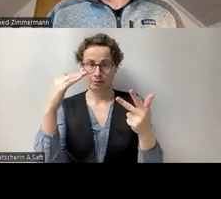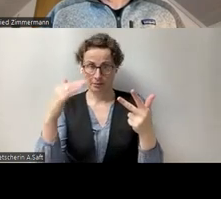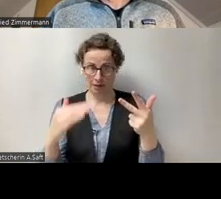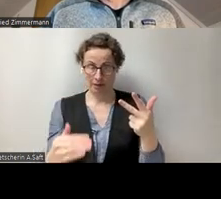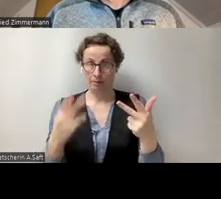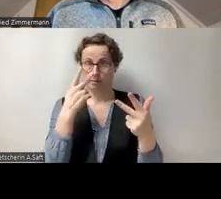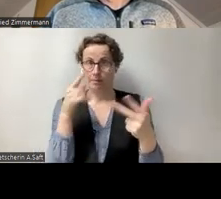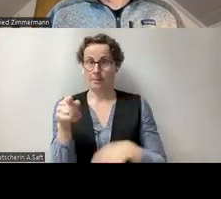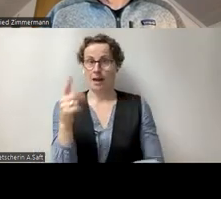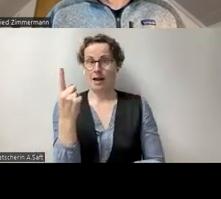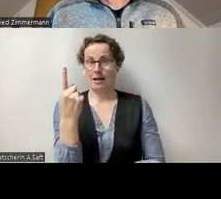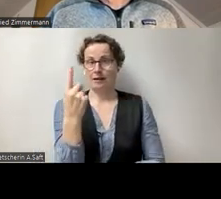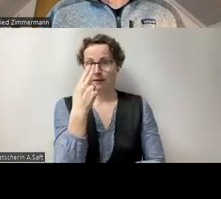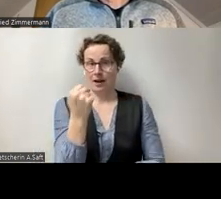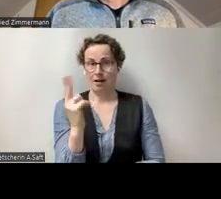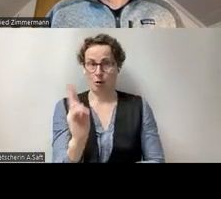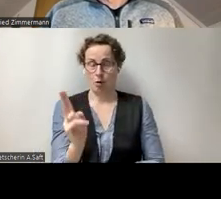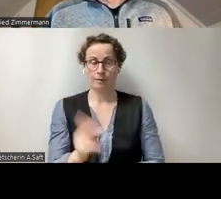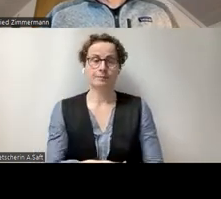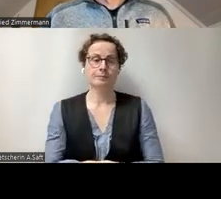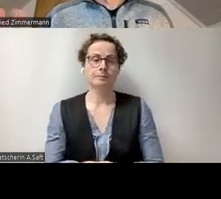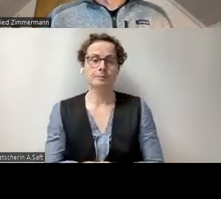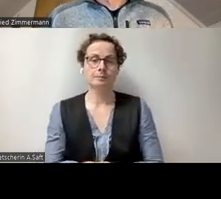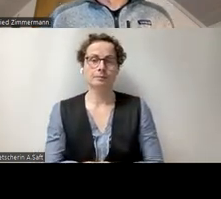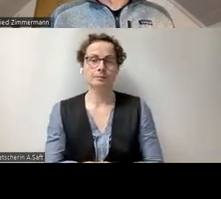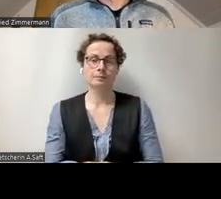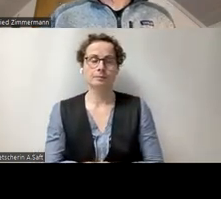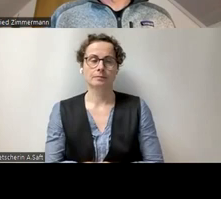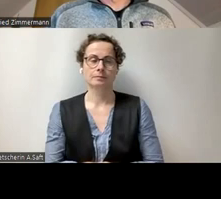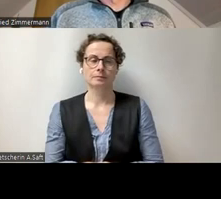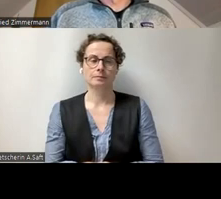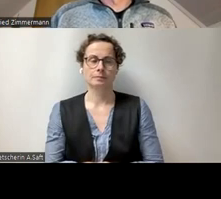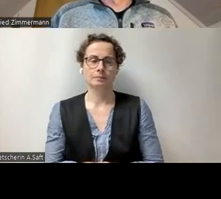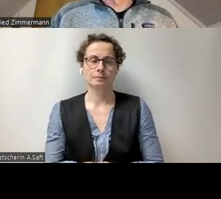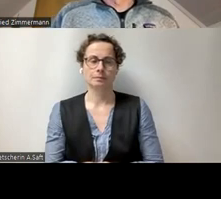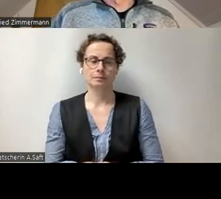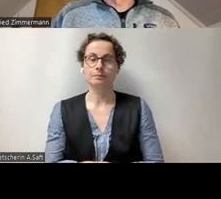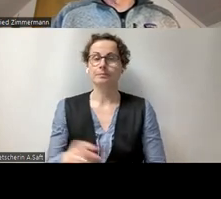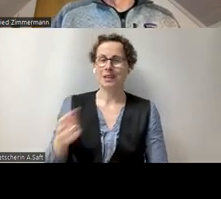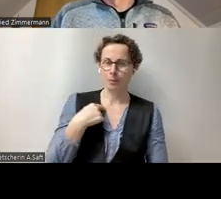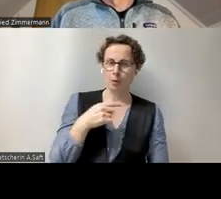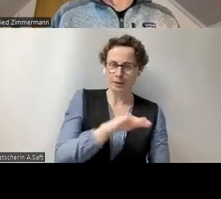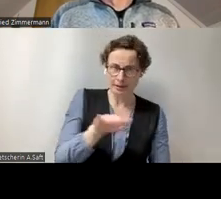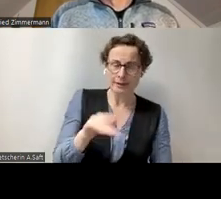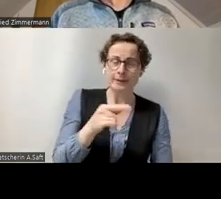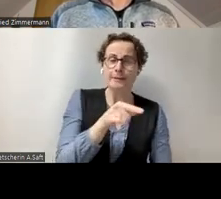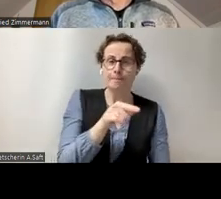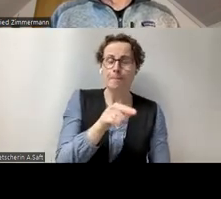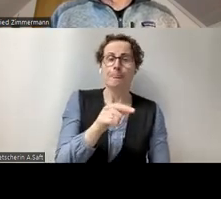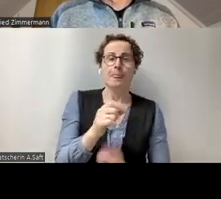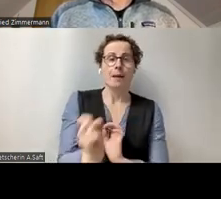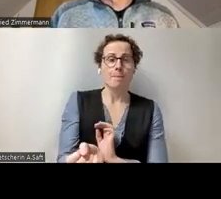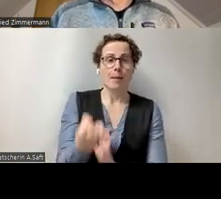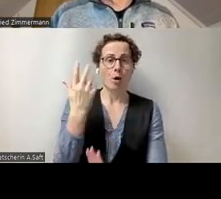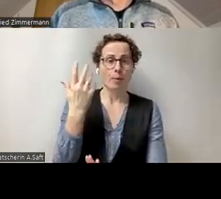dass ein Fehler noch da ist. Also generell muss man sagen, PowerPoint findet einen Teil der